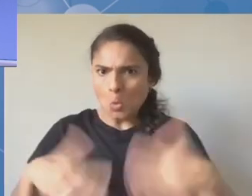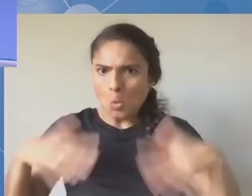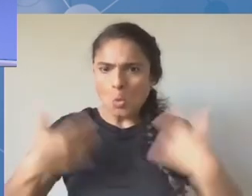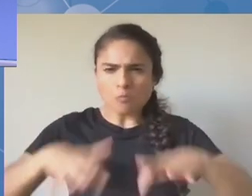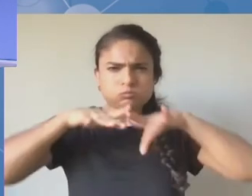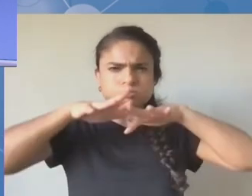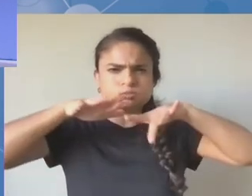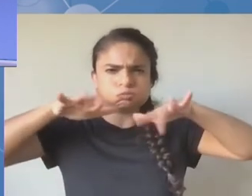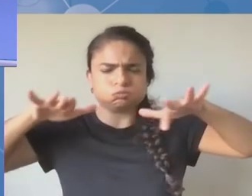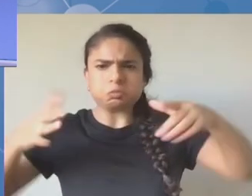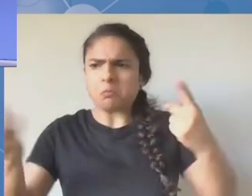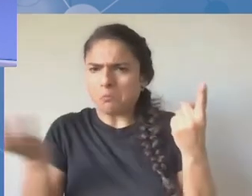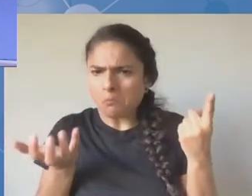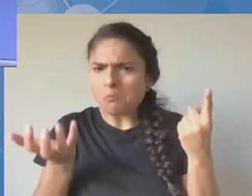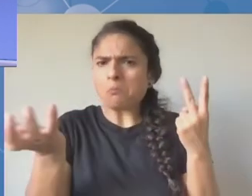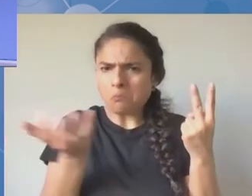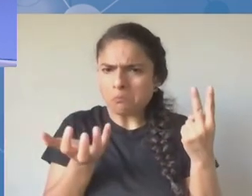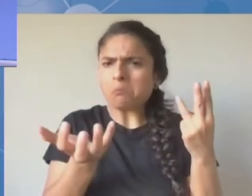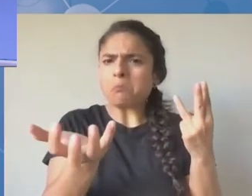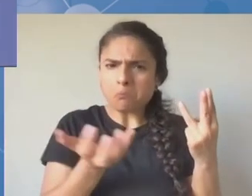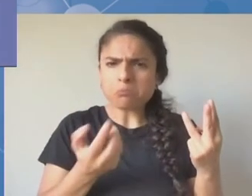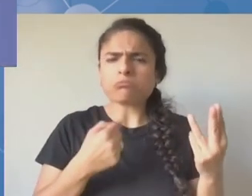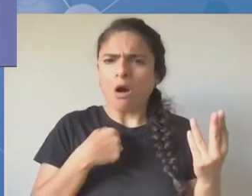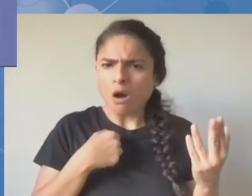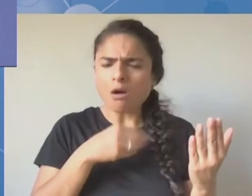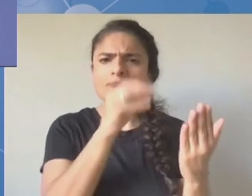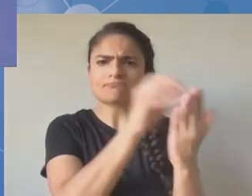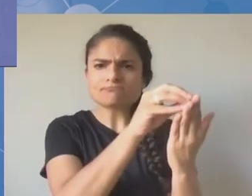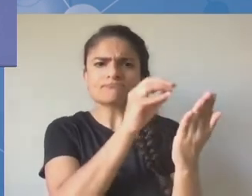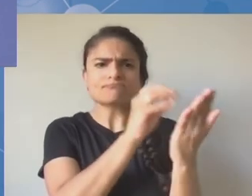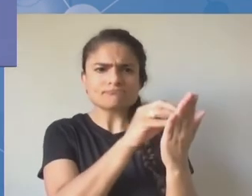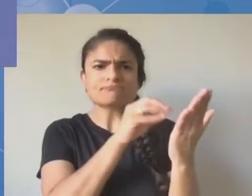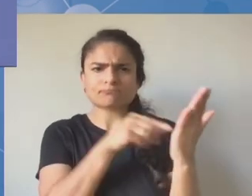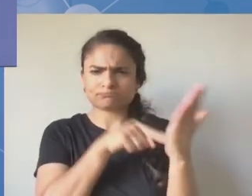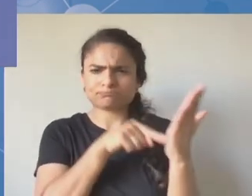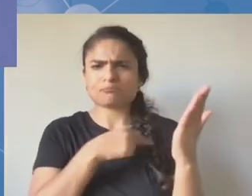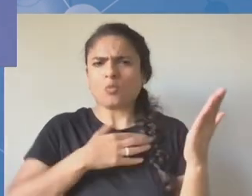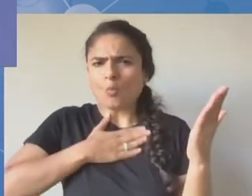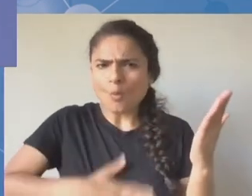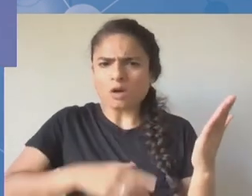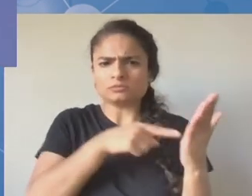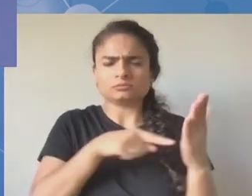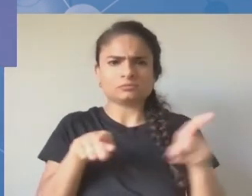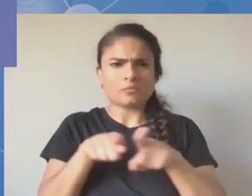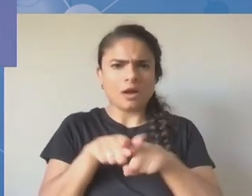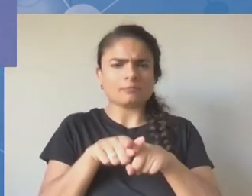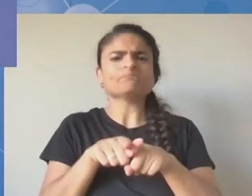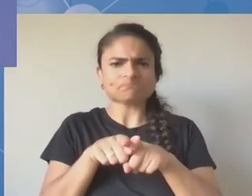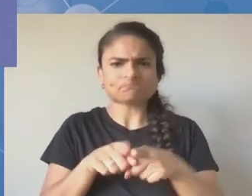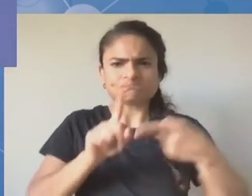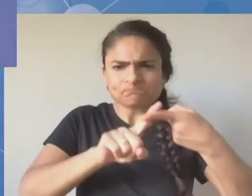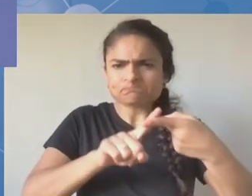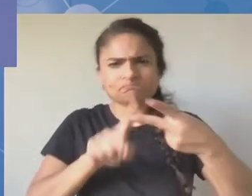wartościowych. Na pewno podsumujemy wszystkie z nich i w możliwie